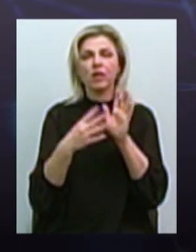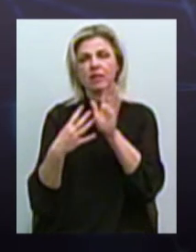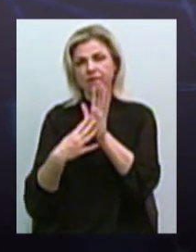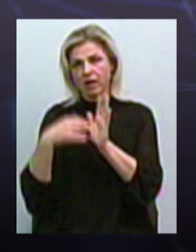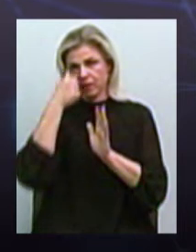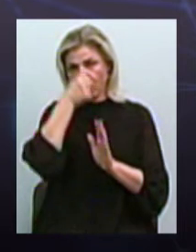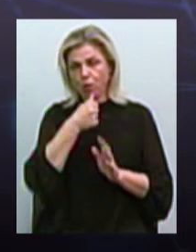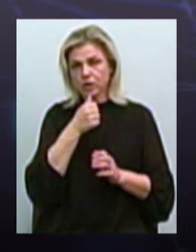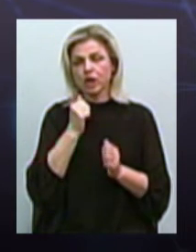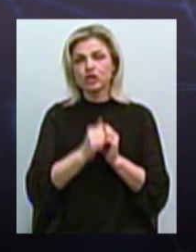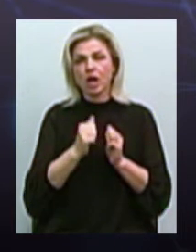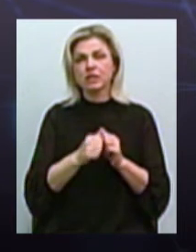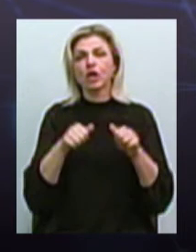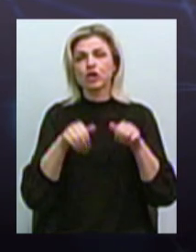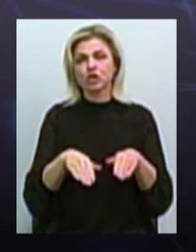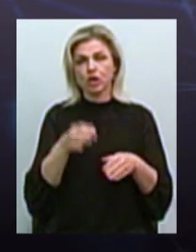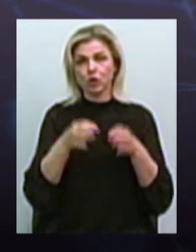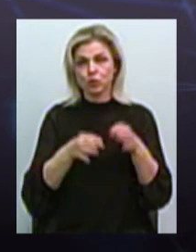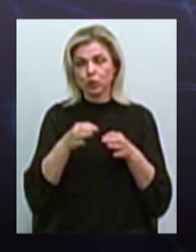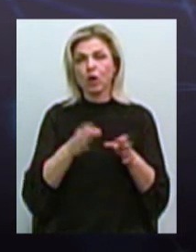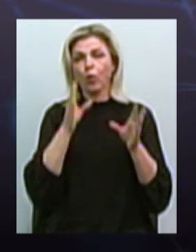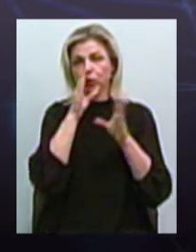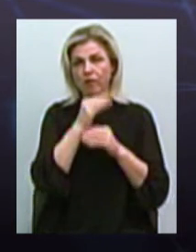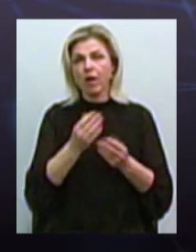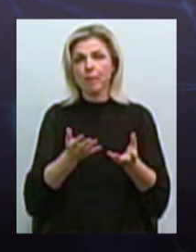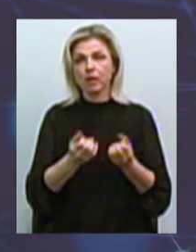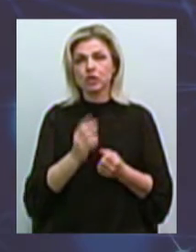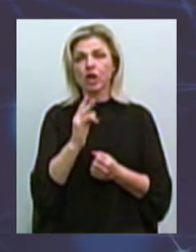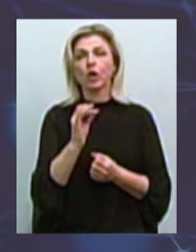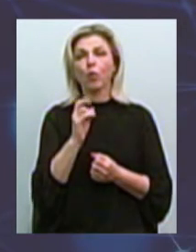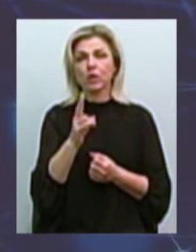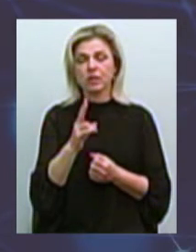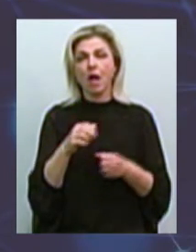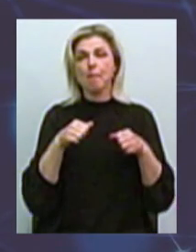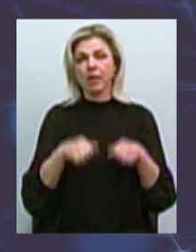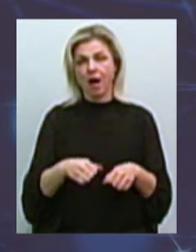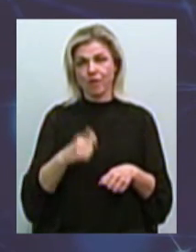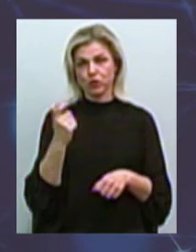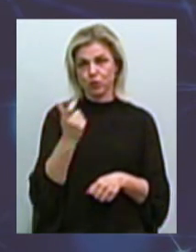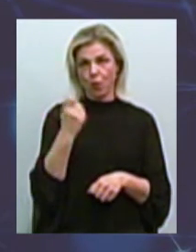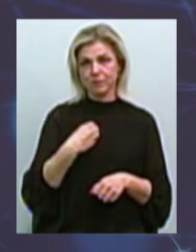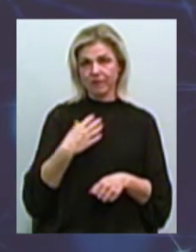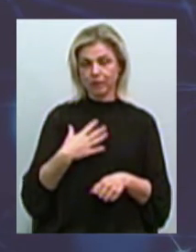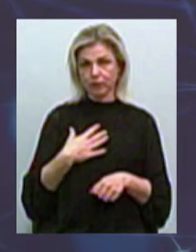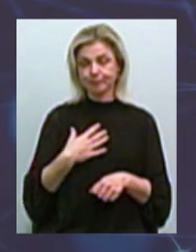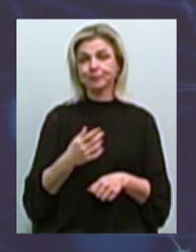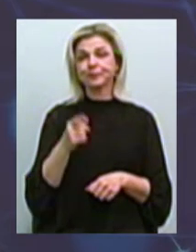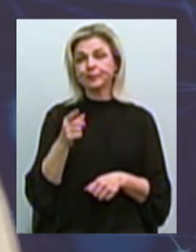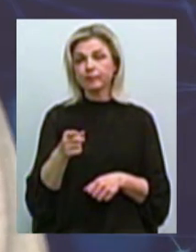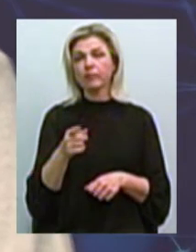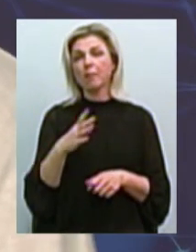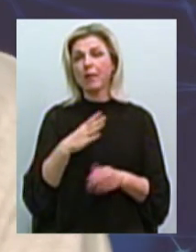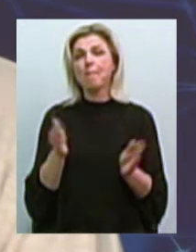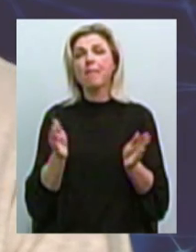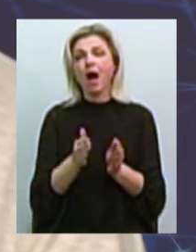год. Часто по решению суда вот как-то удавалось получить на киоск право собственности. Соответственно, он как бы из малой архитектурной